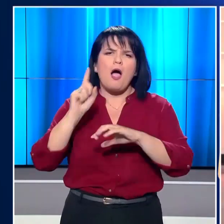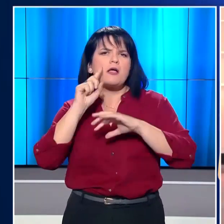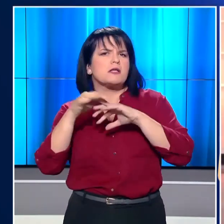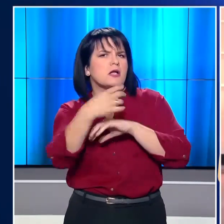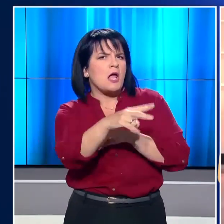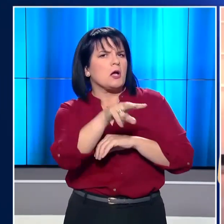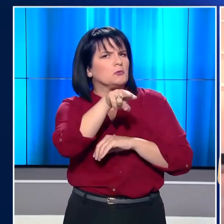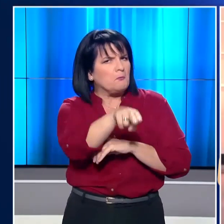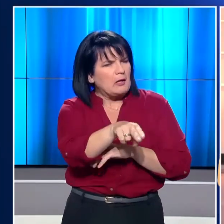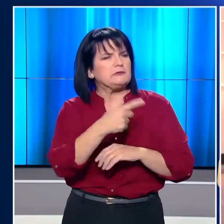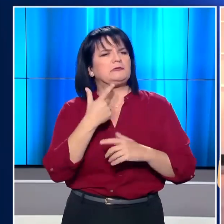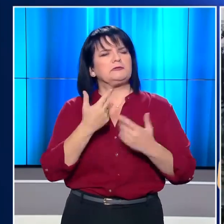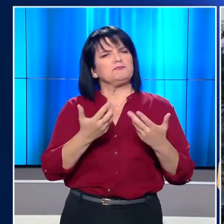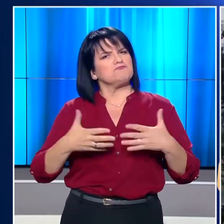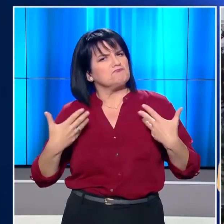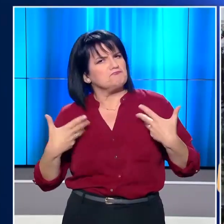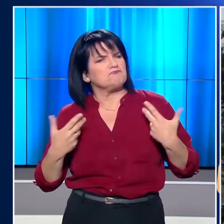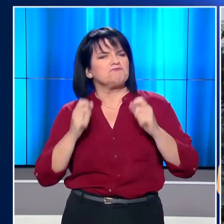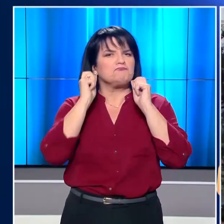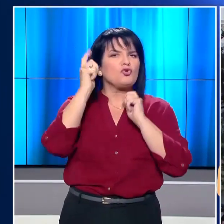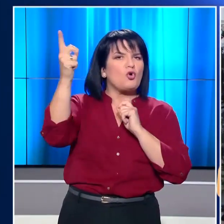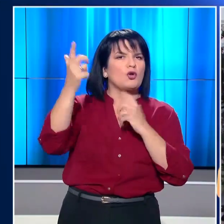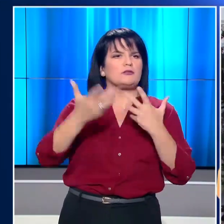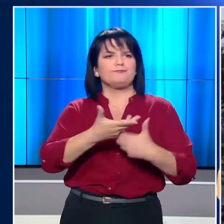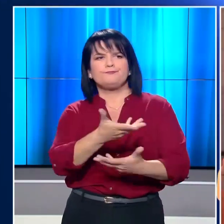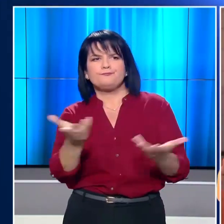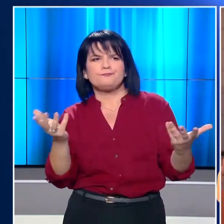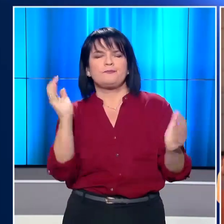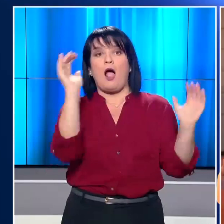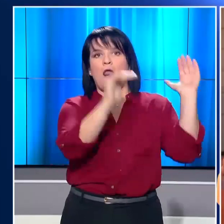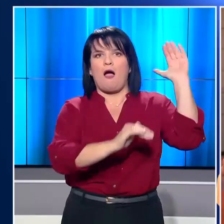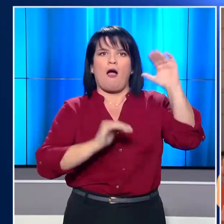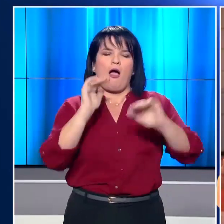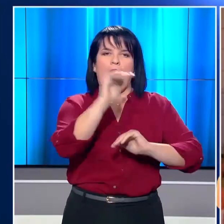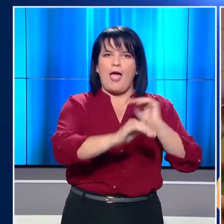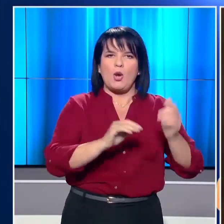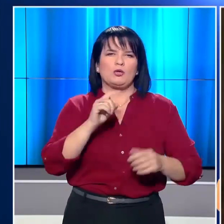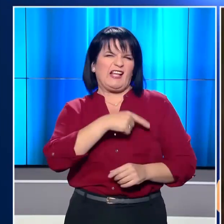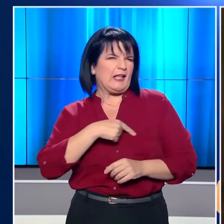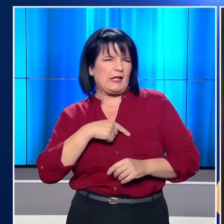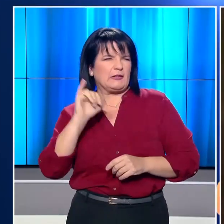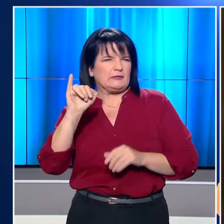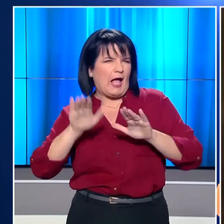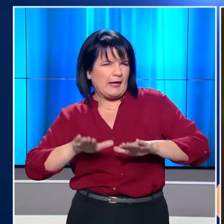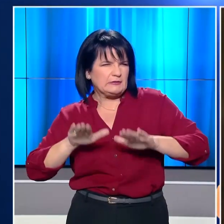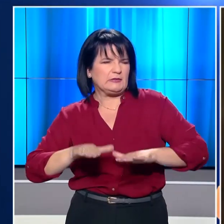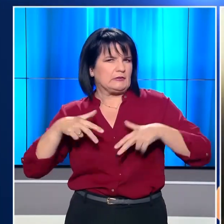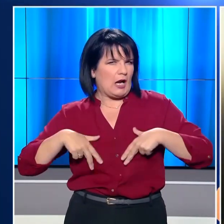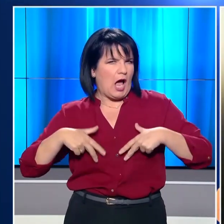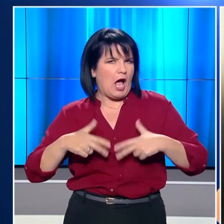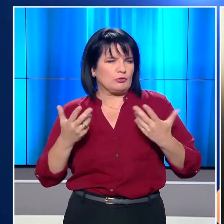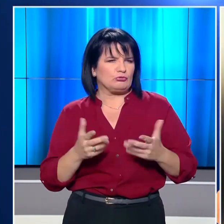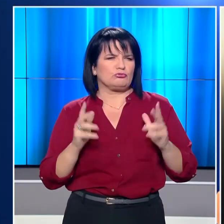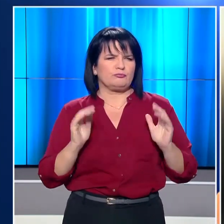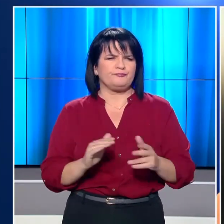σύζυγό του Μελάνια. Ακόμα και σε αυτό το εορταστικό κλίμα όμως, οι ερωτήσεις σχετικά με το θάνατο του ηγέτη του Άισις δεν σταματούν.